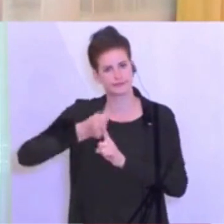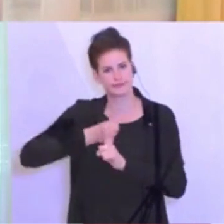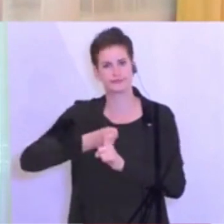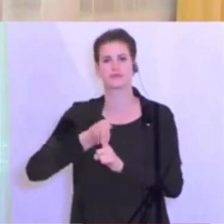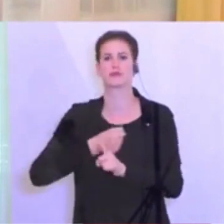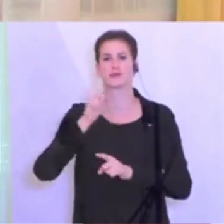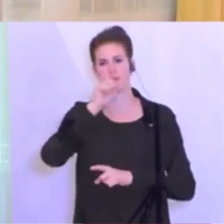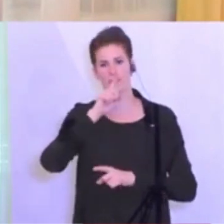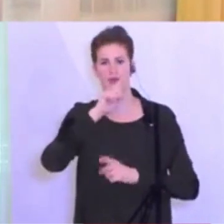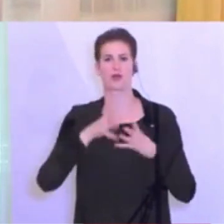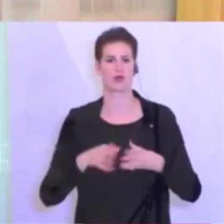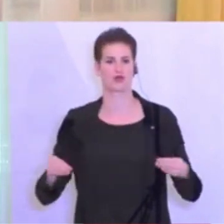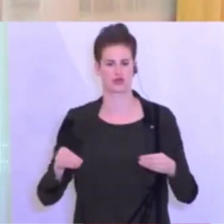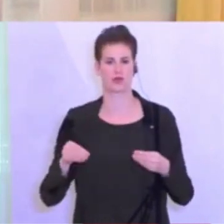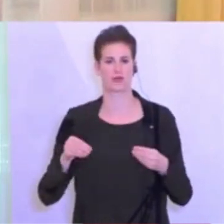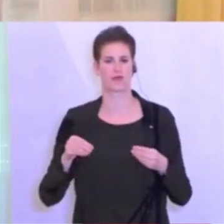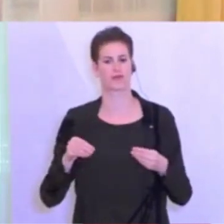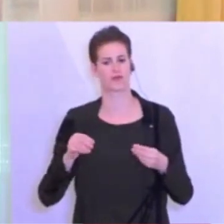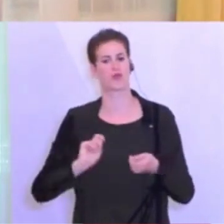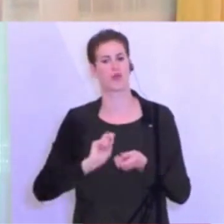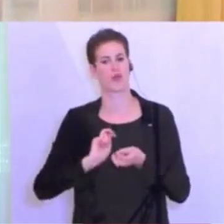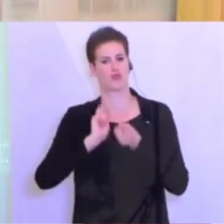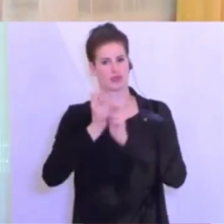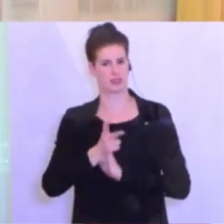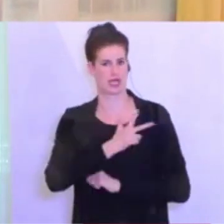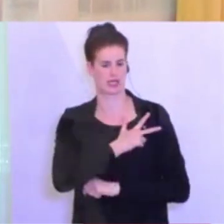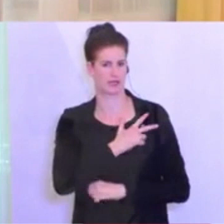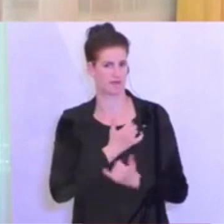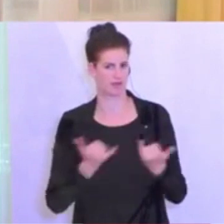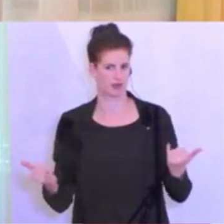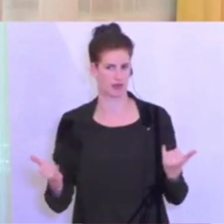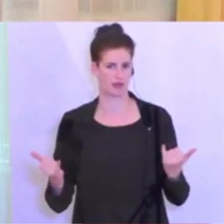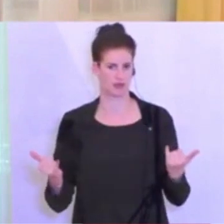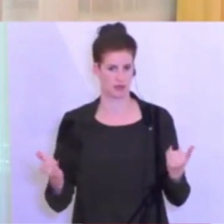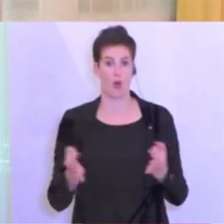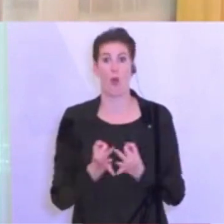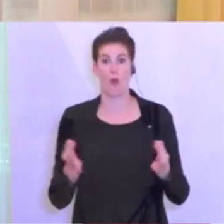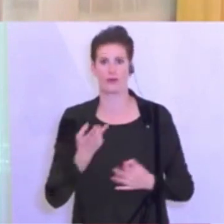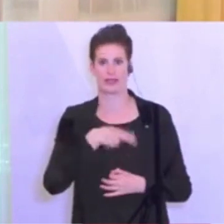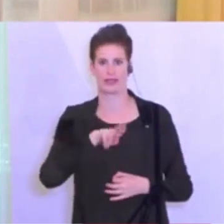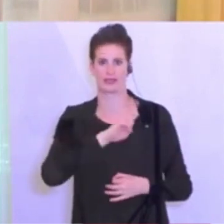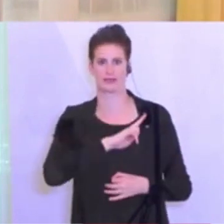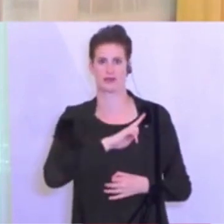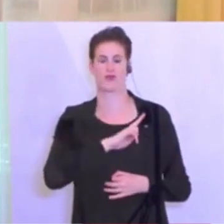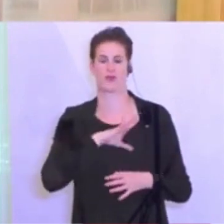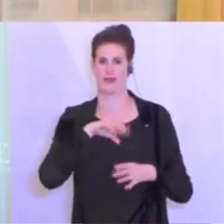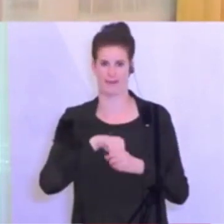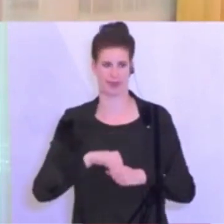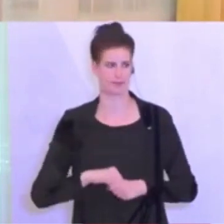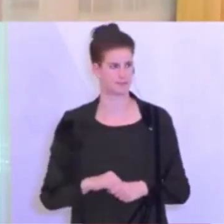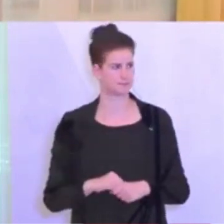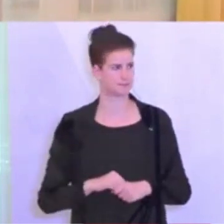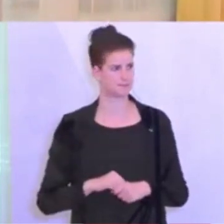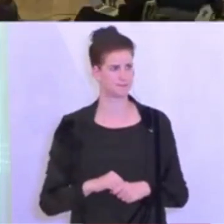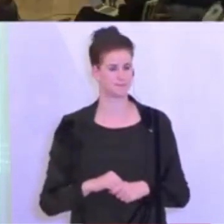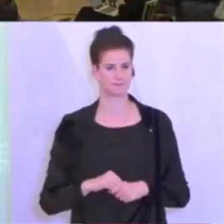versuchen Lösungen zu realisieren, ohne dass wir ein Risiko in Richtung der weiteren Ausbreitung des Virus eingehen. Ich habe noch eine